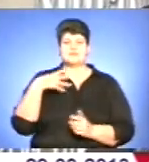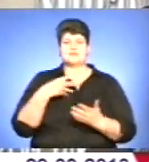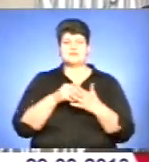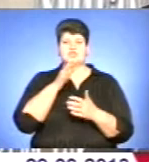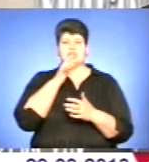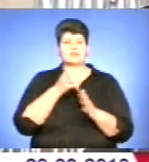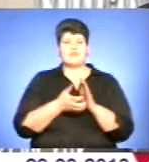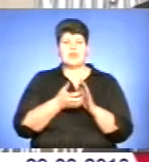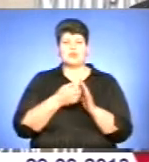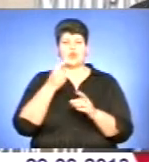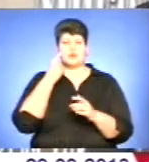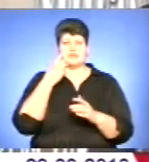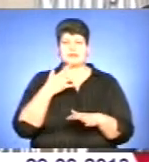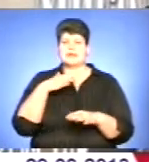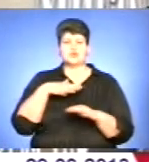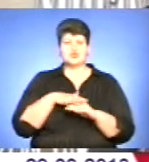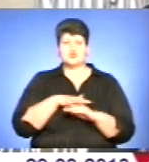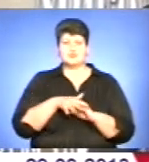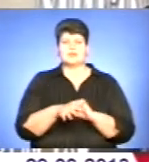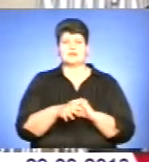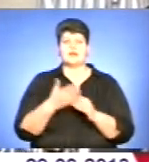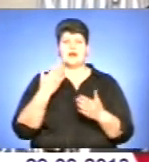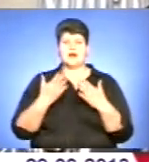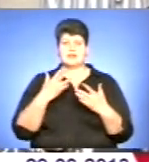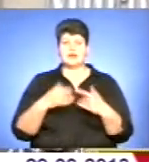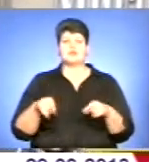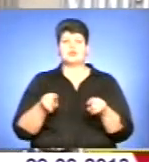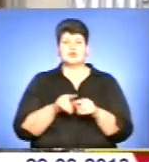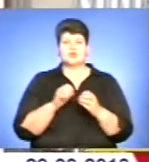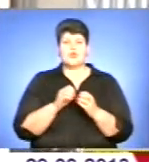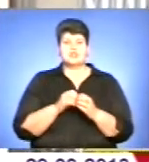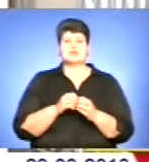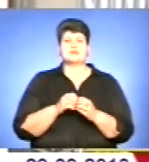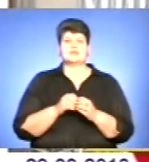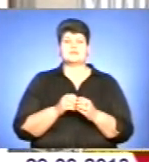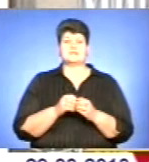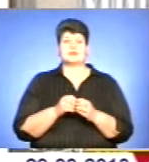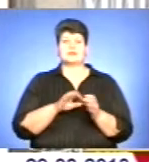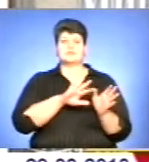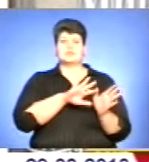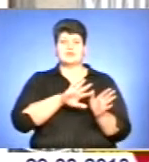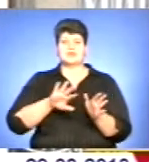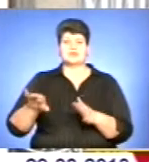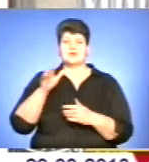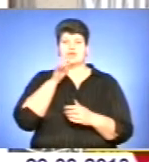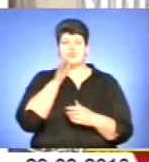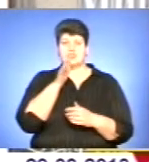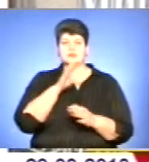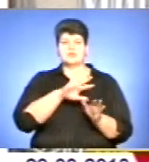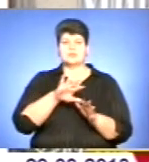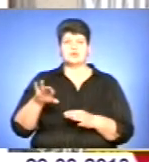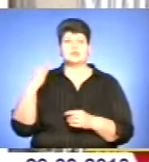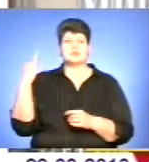недооцінений і незрозумілий, але водночас з величі часу, з плином часу, з величі історії